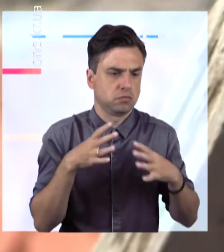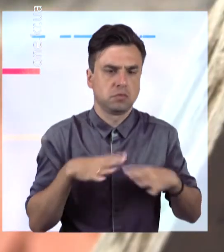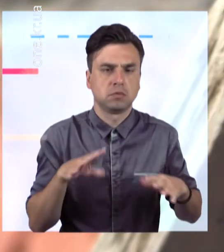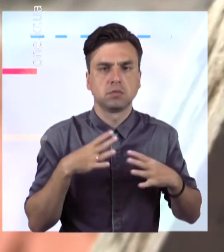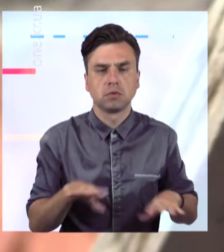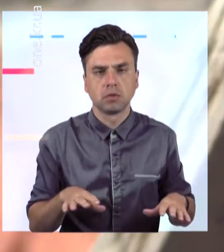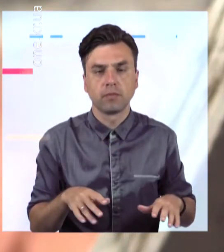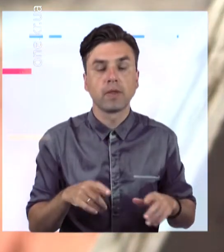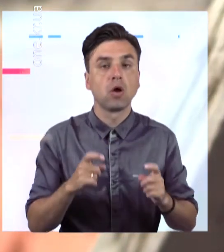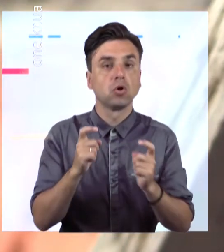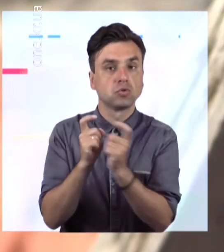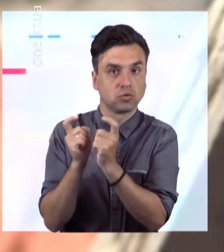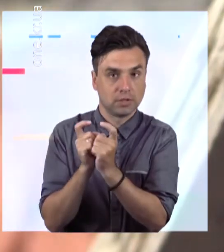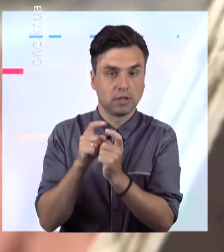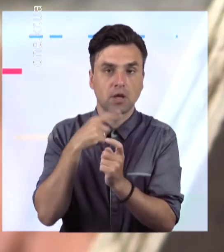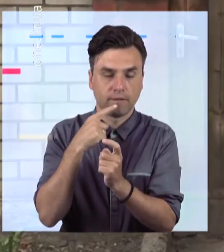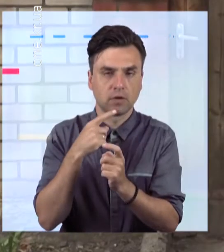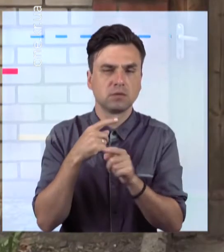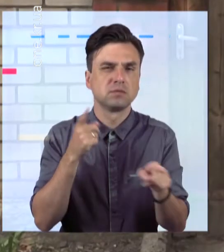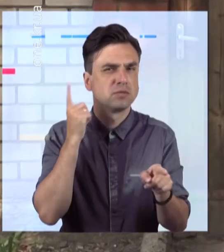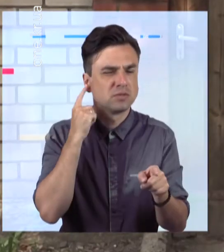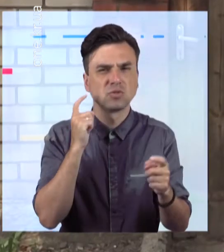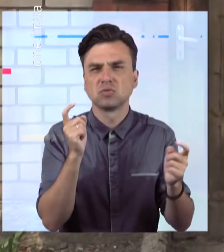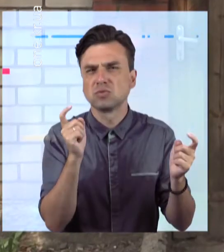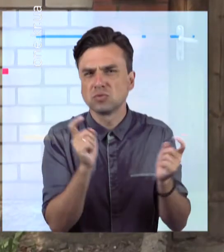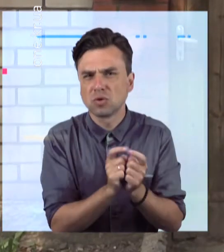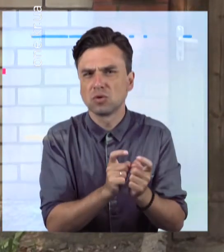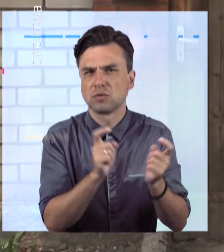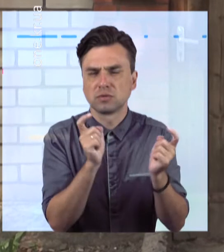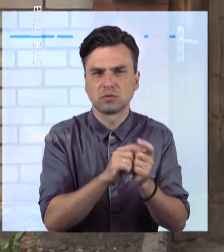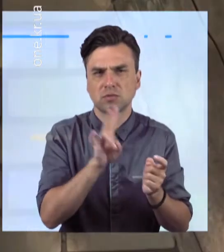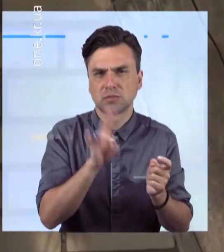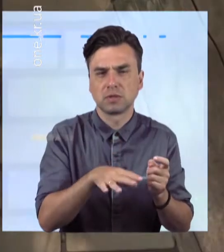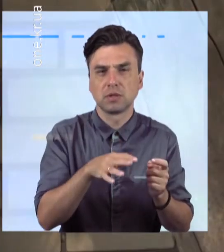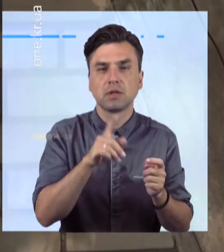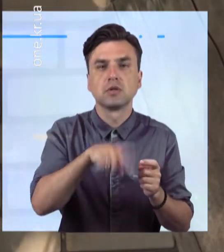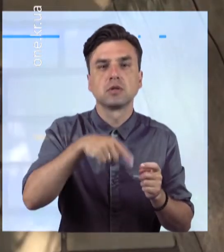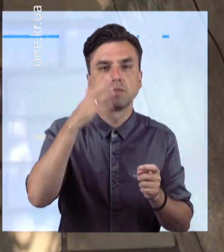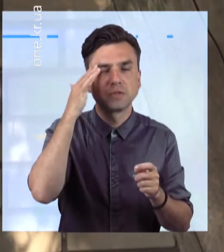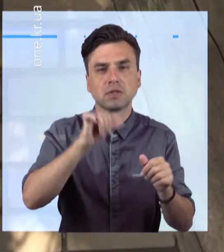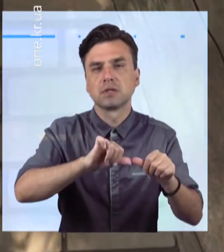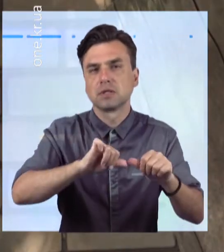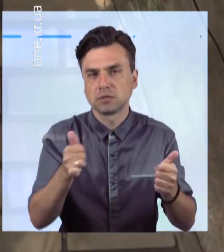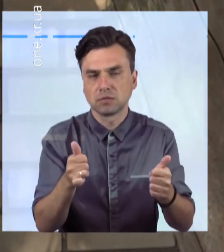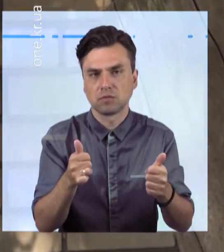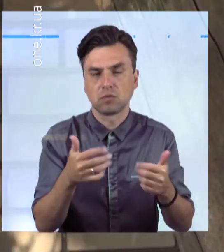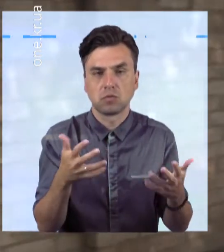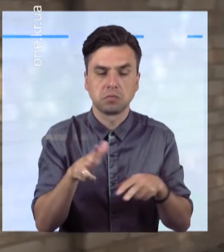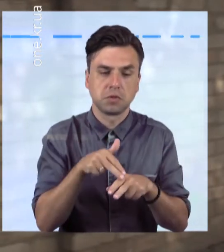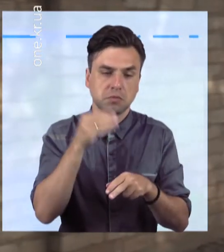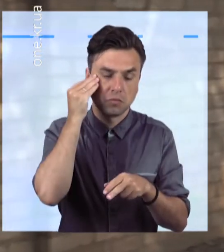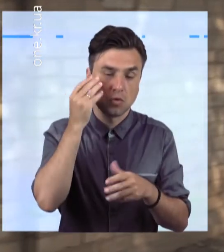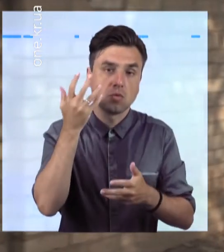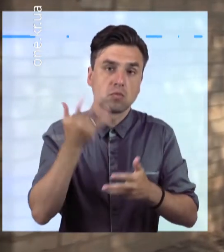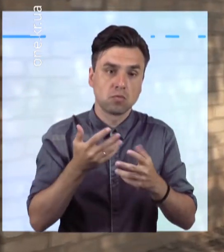виникали сварки, збиралися навіть розлучатися. Тож правоохоронці не виключають і того, що причиною смертей теж міг стати